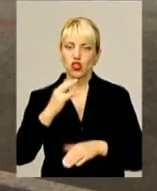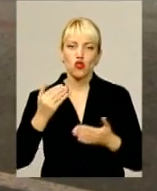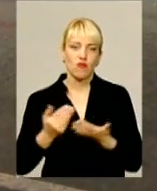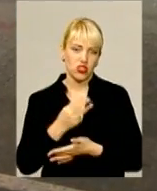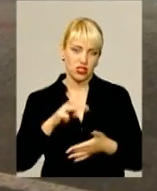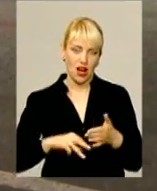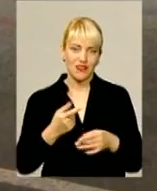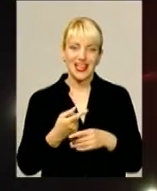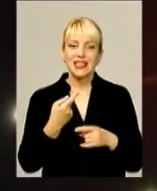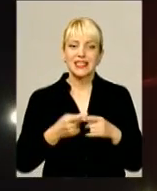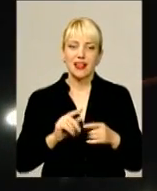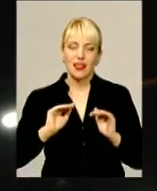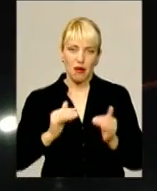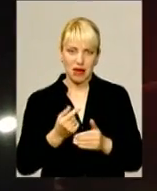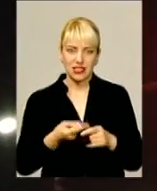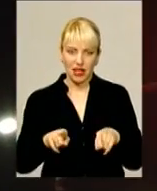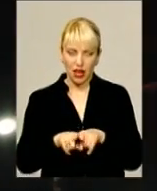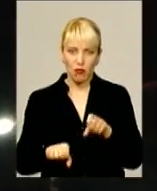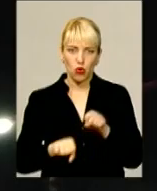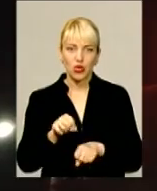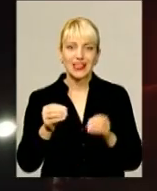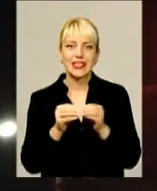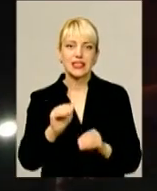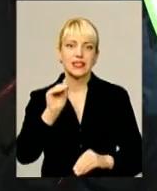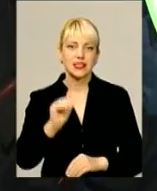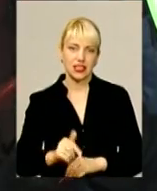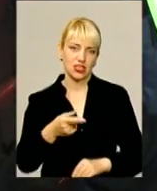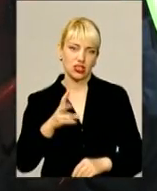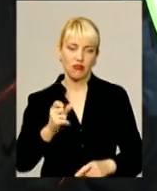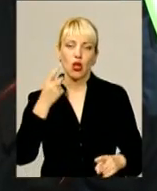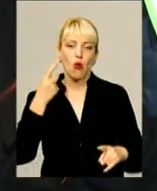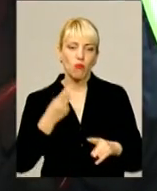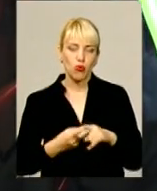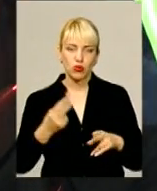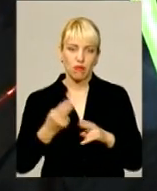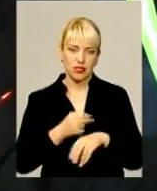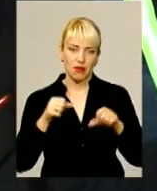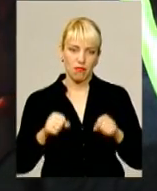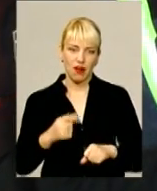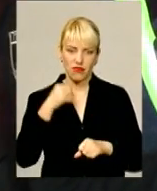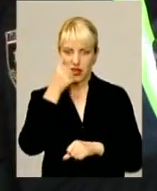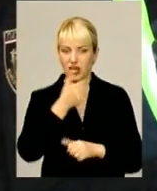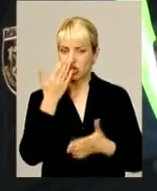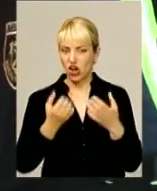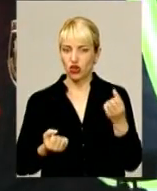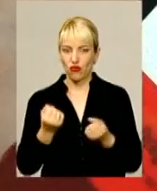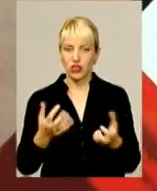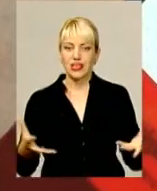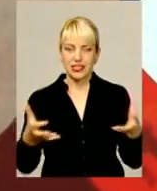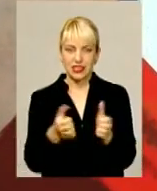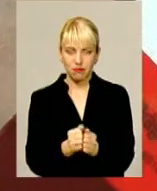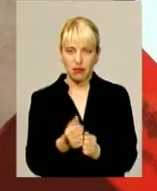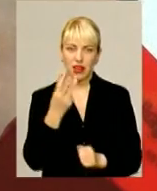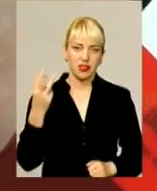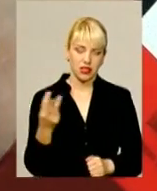До слова, найменшість за таке правопорушення уже рівняється 10 тисячам гривень. Плюс позбавлення прав на рік. Якщо ж водія спіймали п'яного